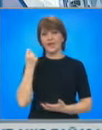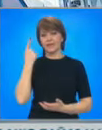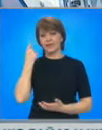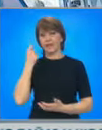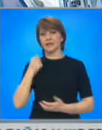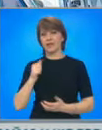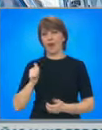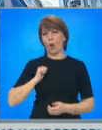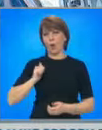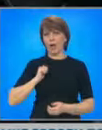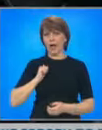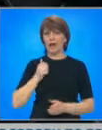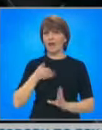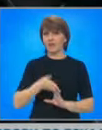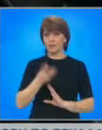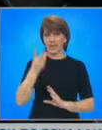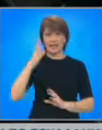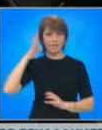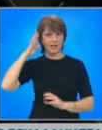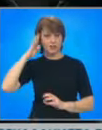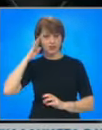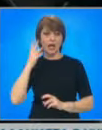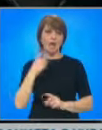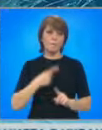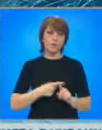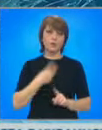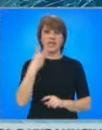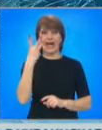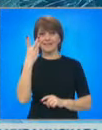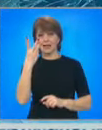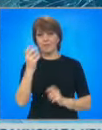съдебната власт. В него пътували трима служители с трима арестанти.